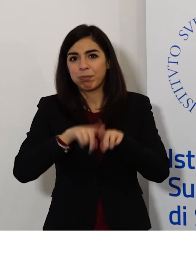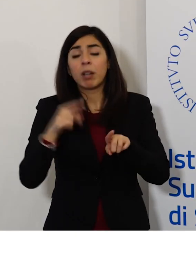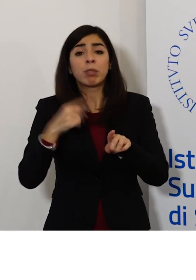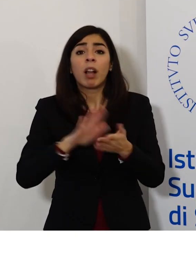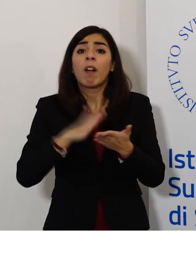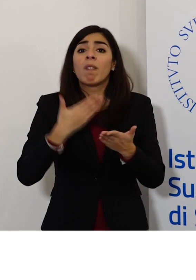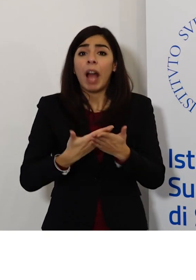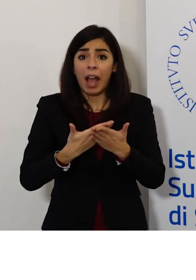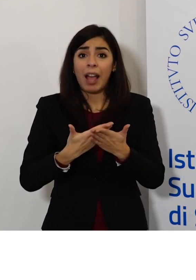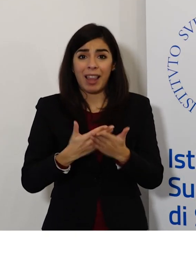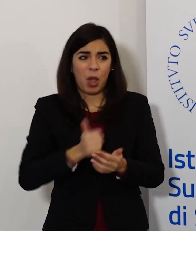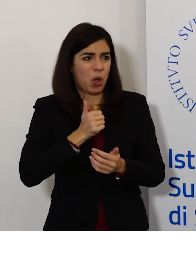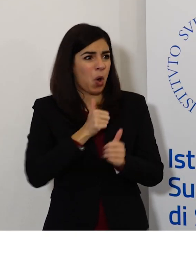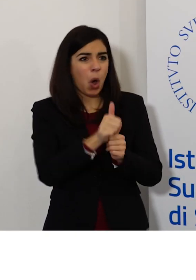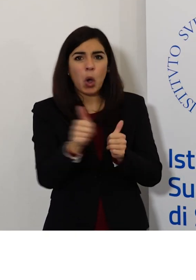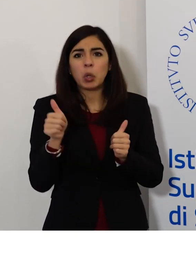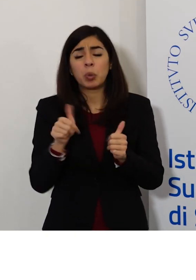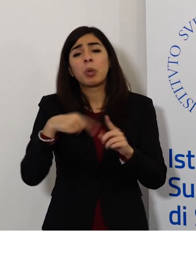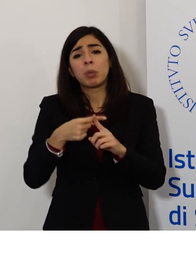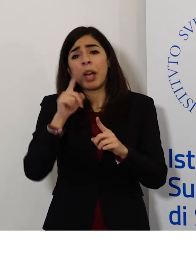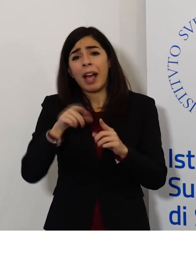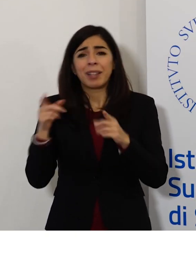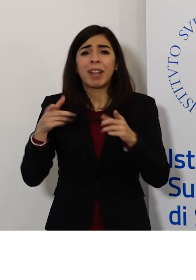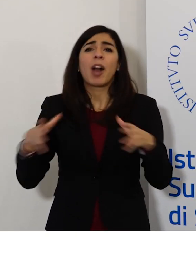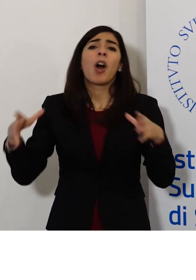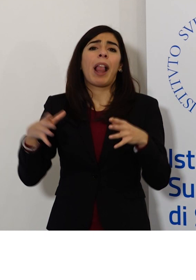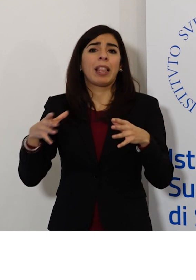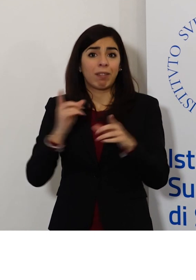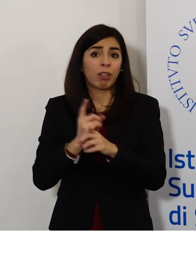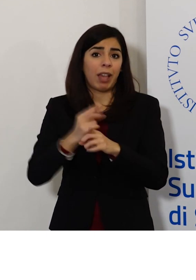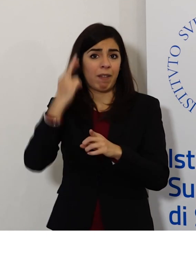comportamenti individuali ma anche vale nei nostri comportamenti collettivi.